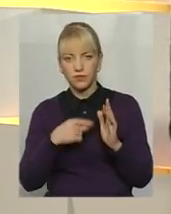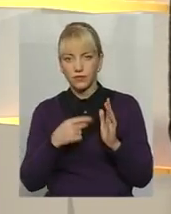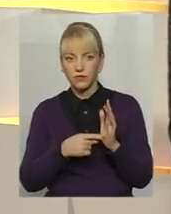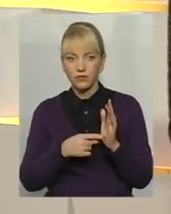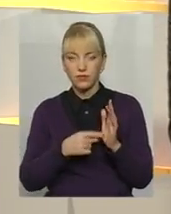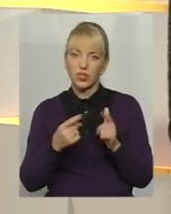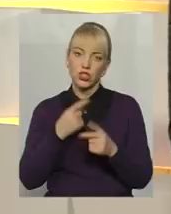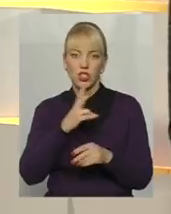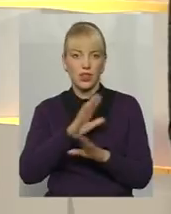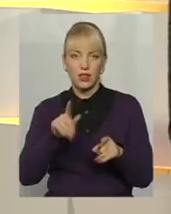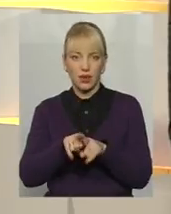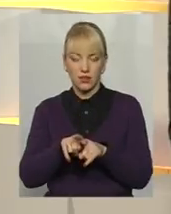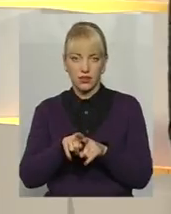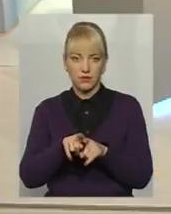не так?